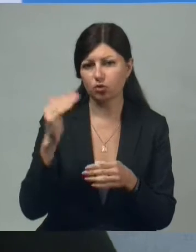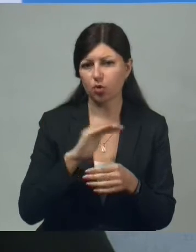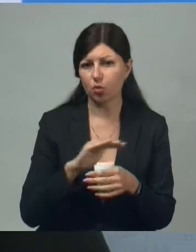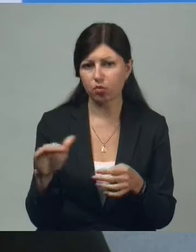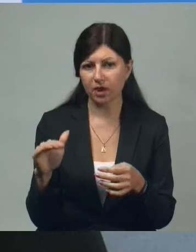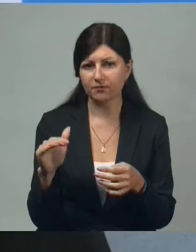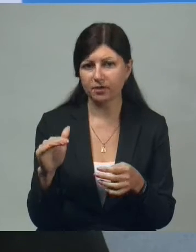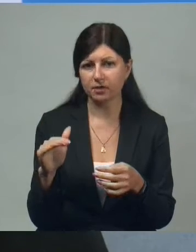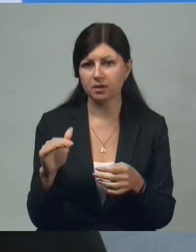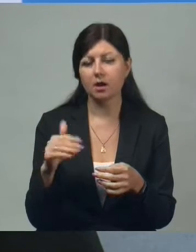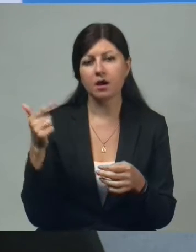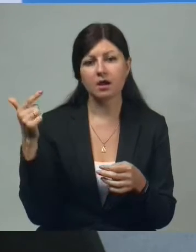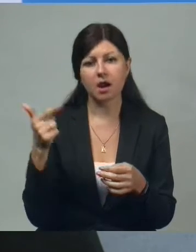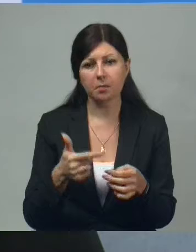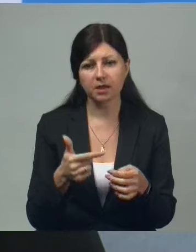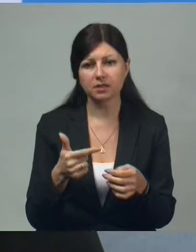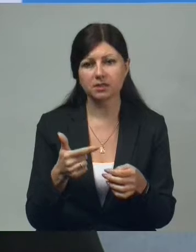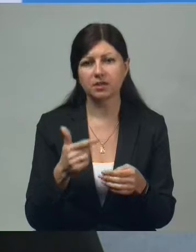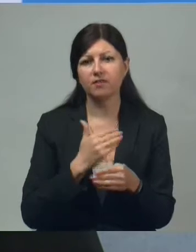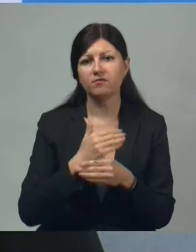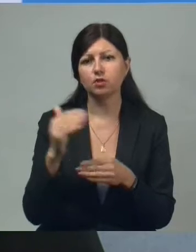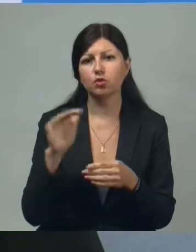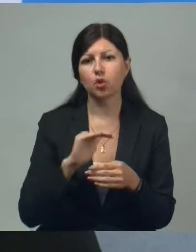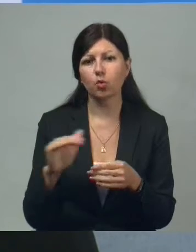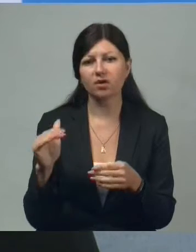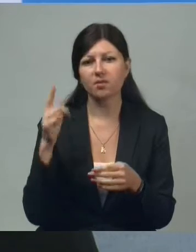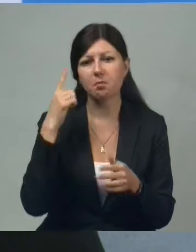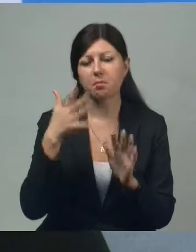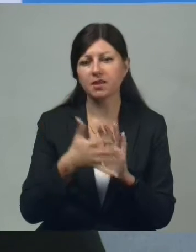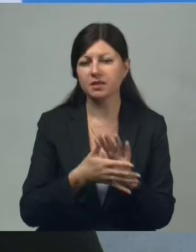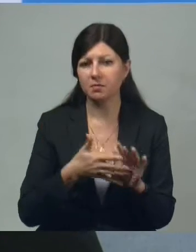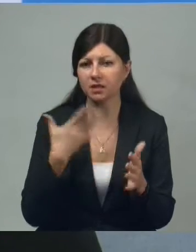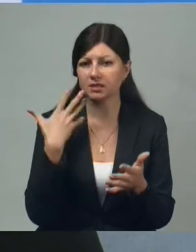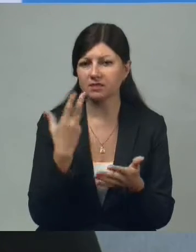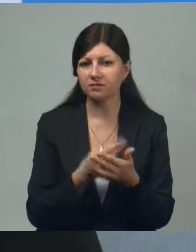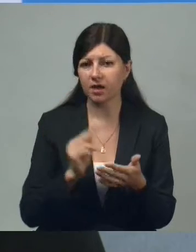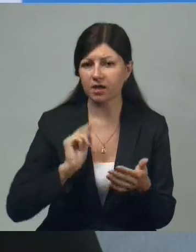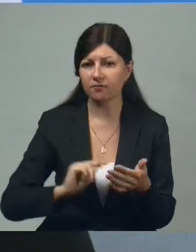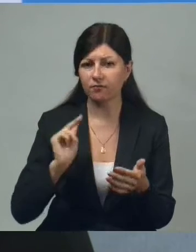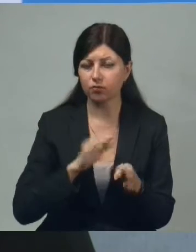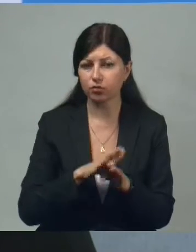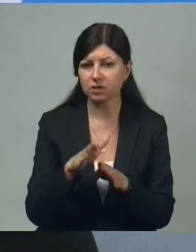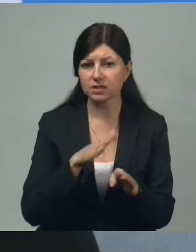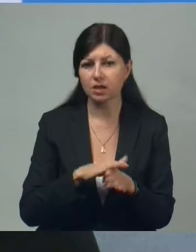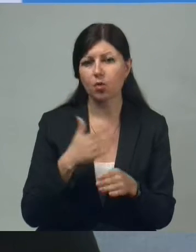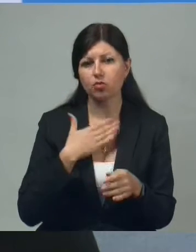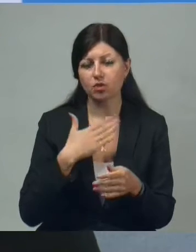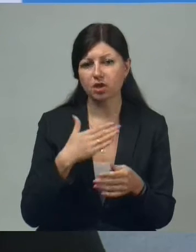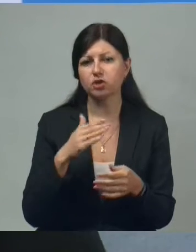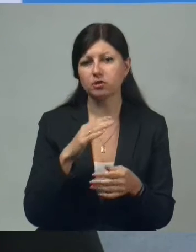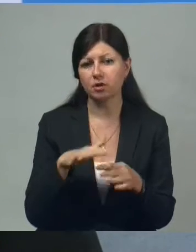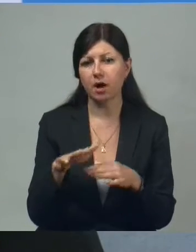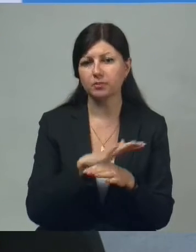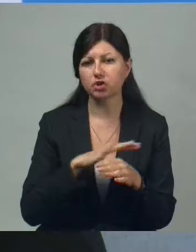грамотности, высокий уровень понимания своих функций у наших общественных наблюдателей.